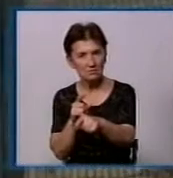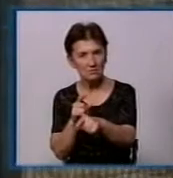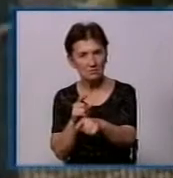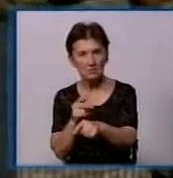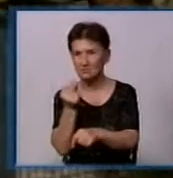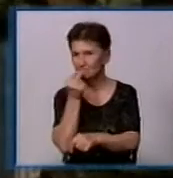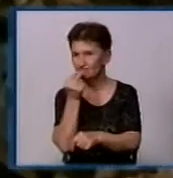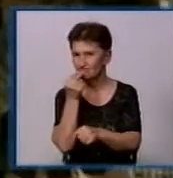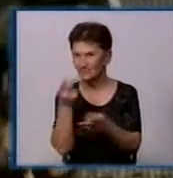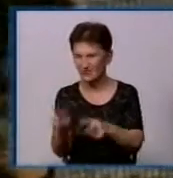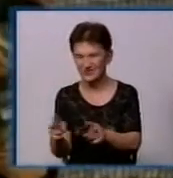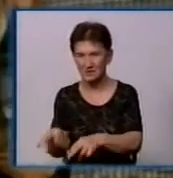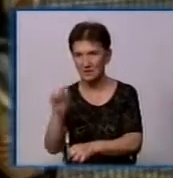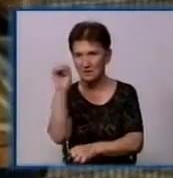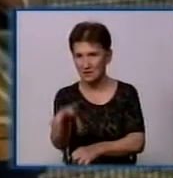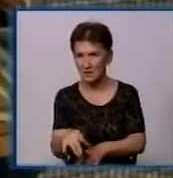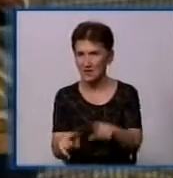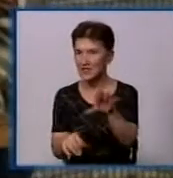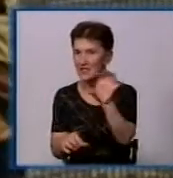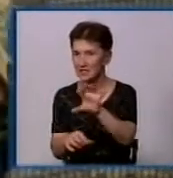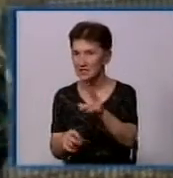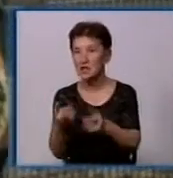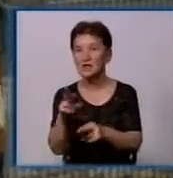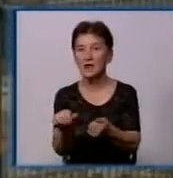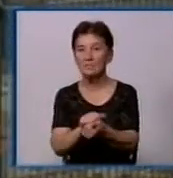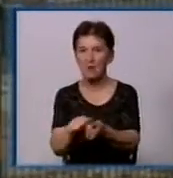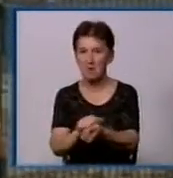їжі. І синій контейнер для паперу.